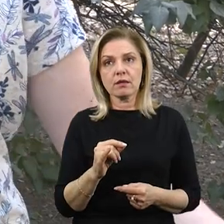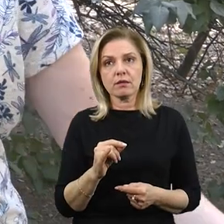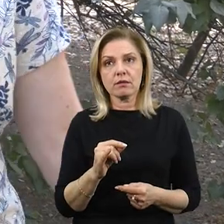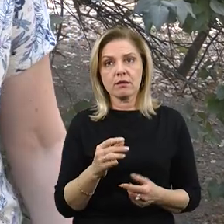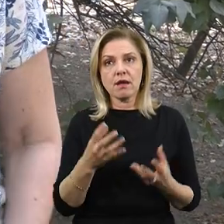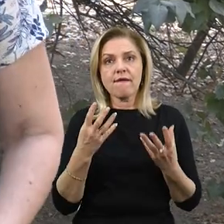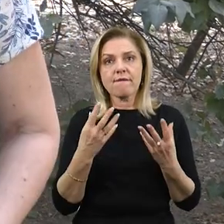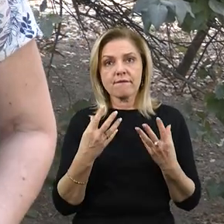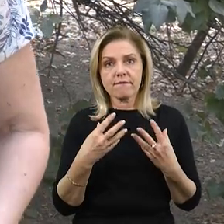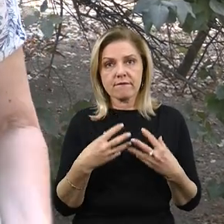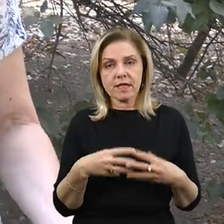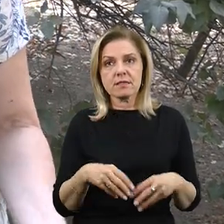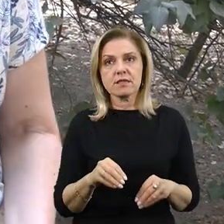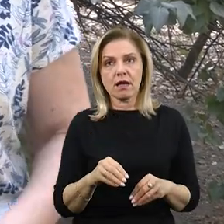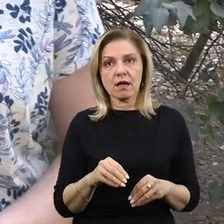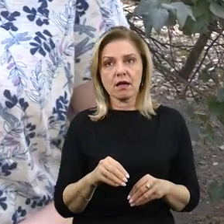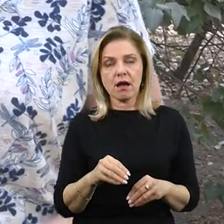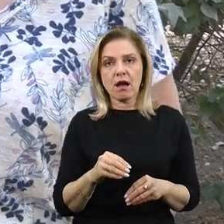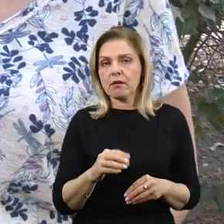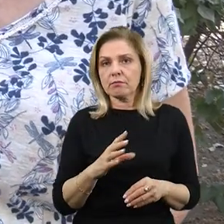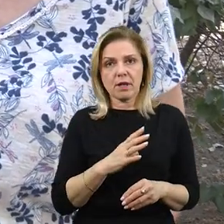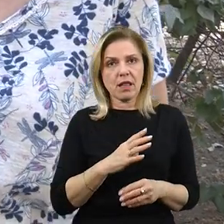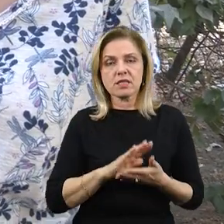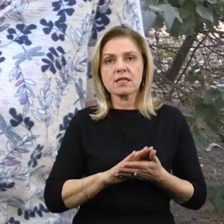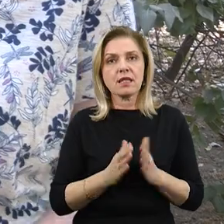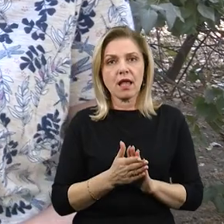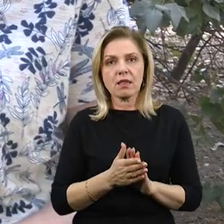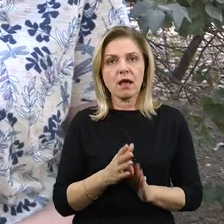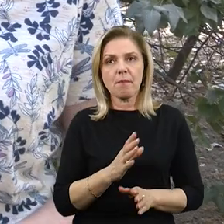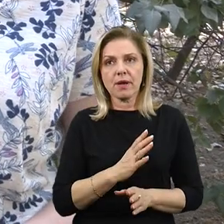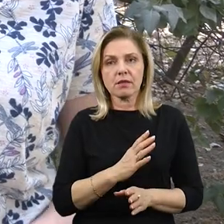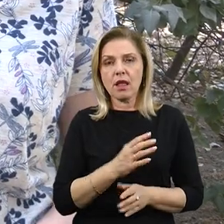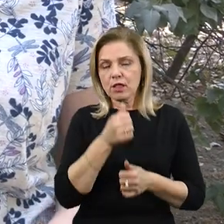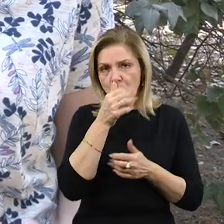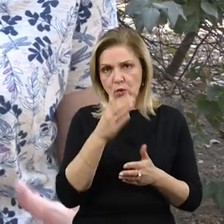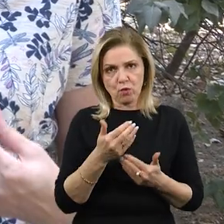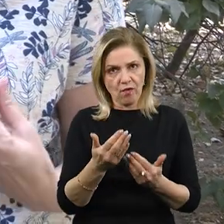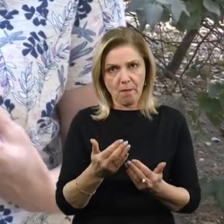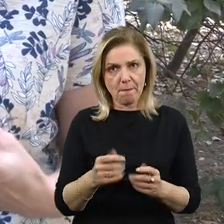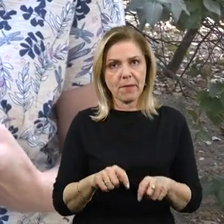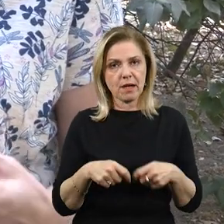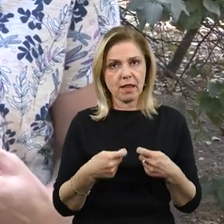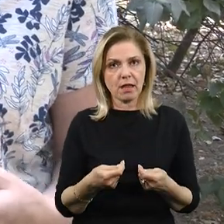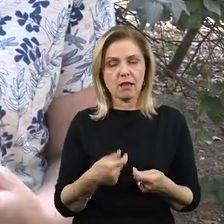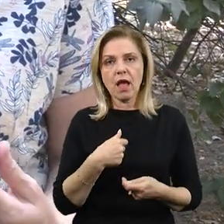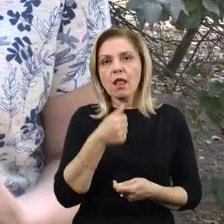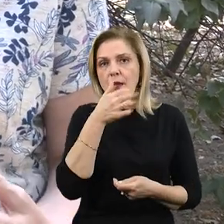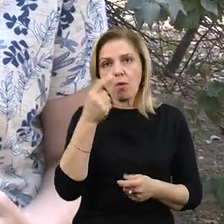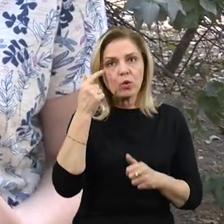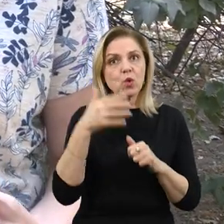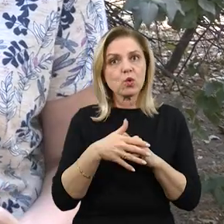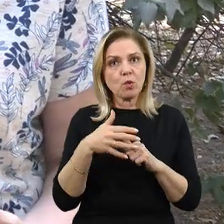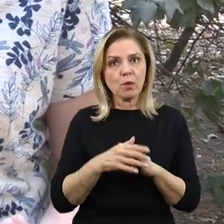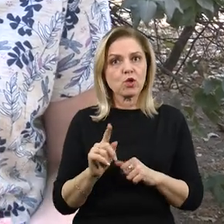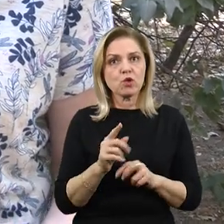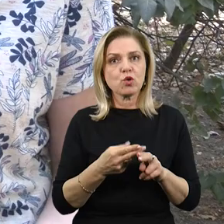в общем, состояние було. Я не можу вам передати. Я не могла розуміти, що це могло